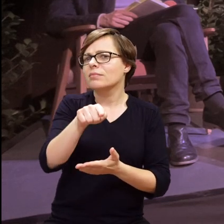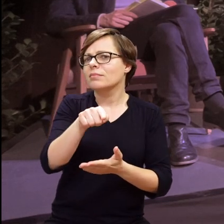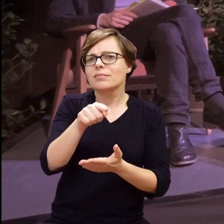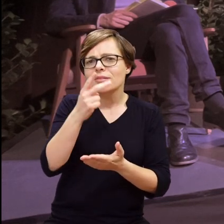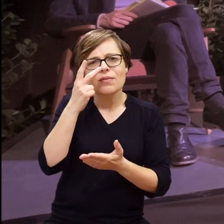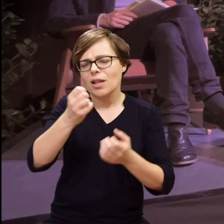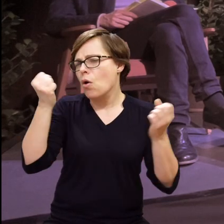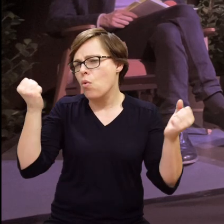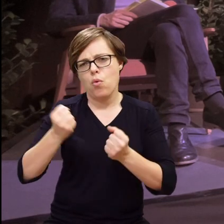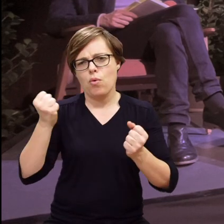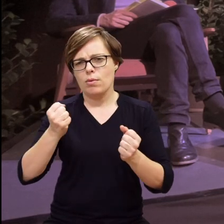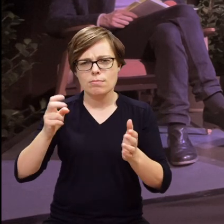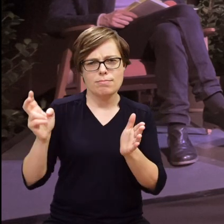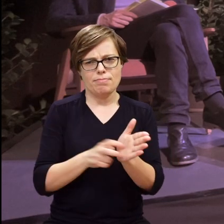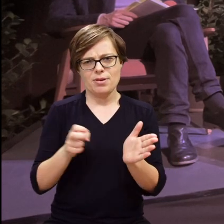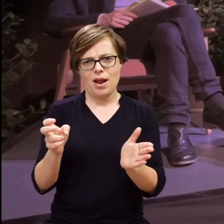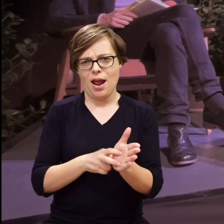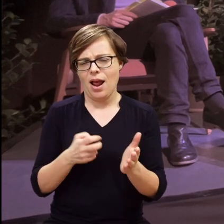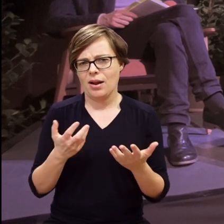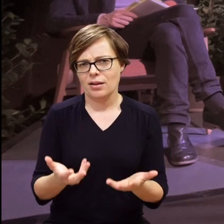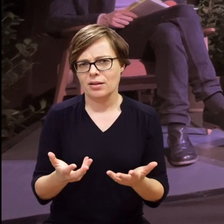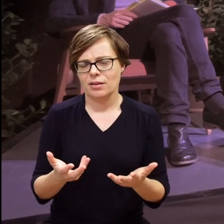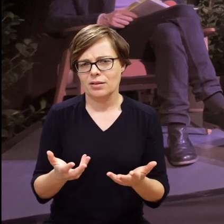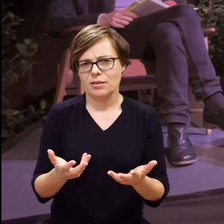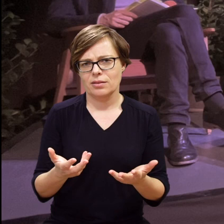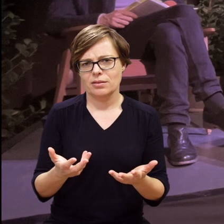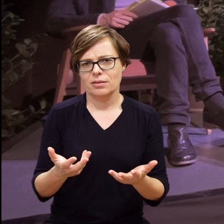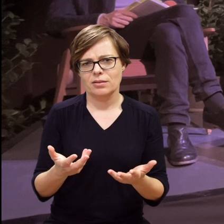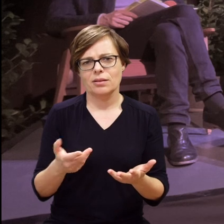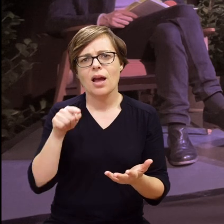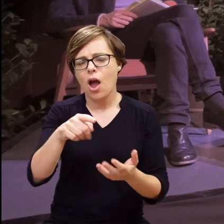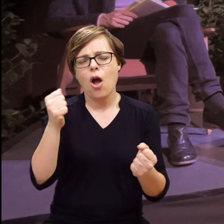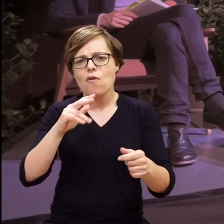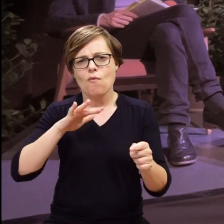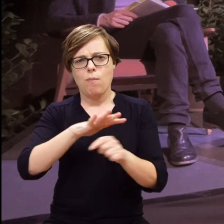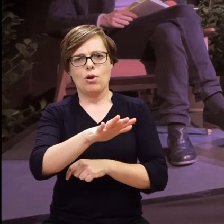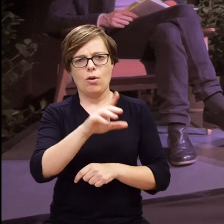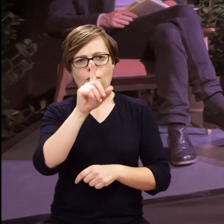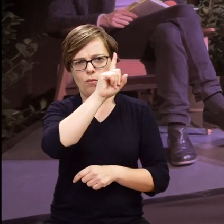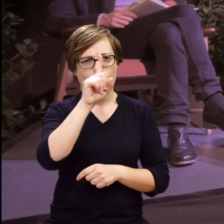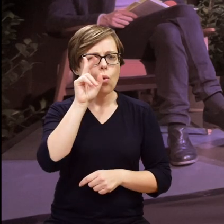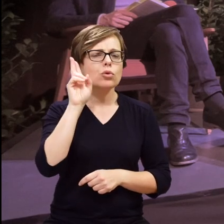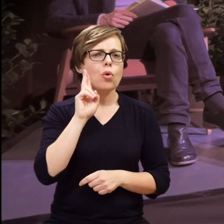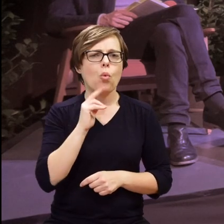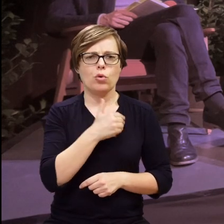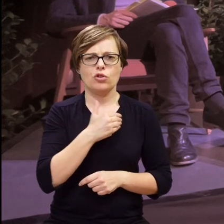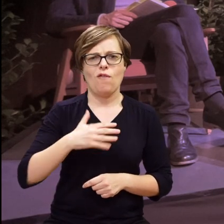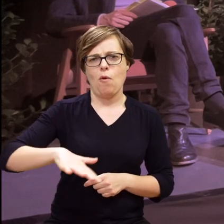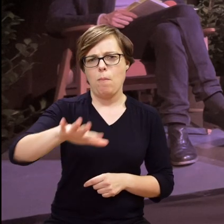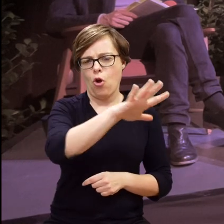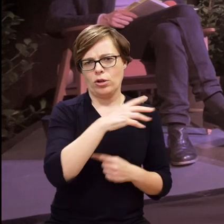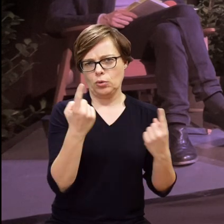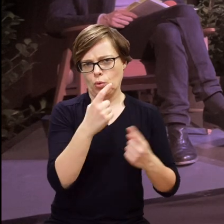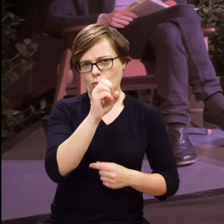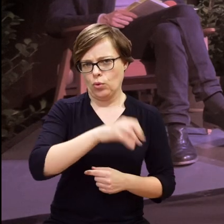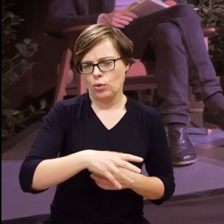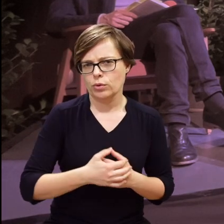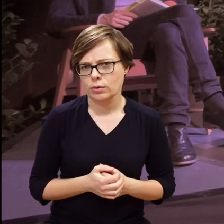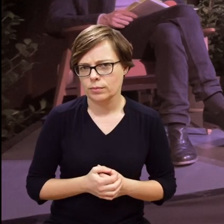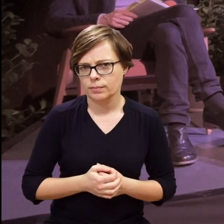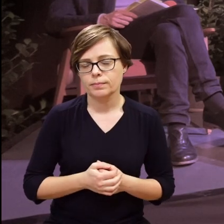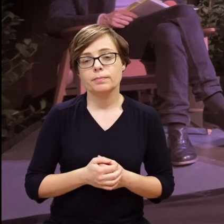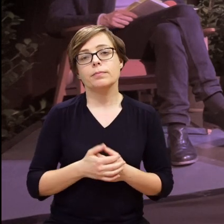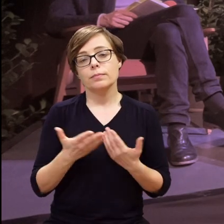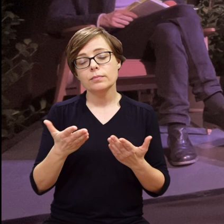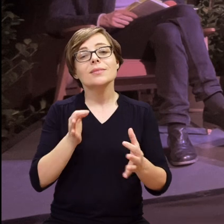wciąż są obszary, w których są po prostu braki takie bardzo poważne i wpływające na sytuację osób